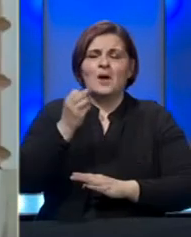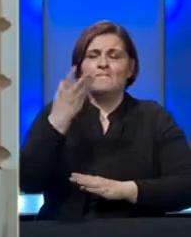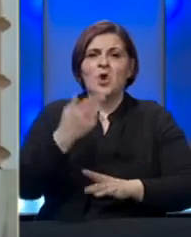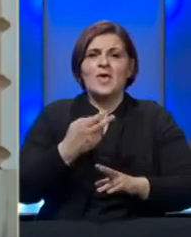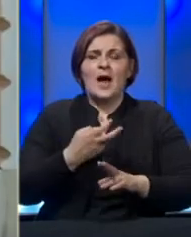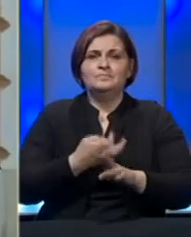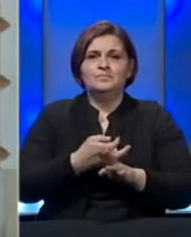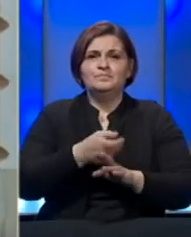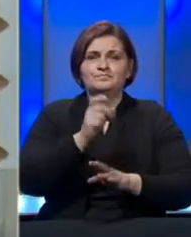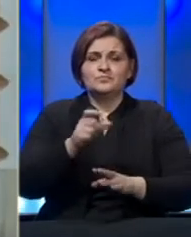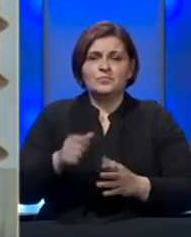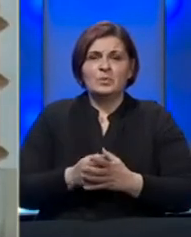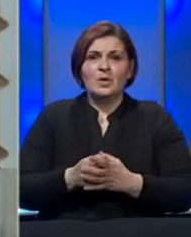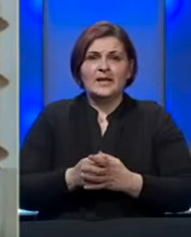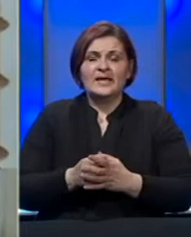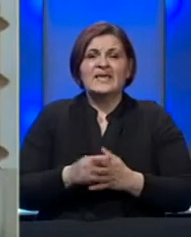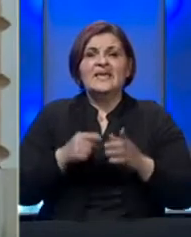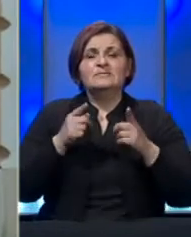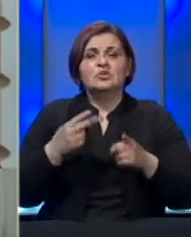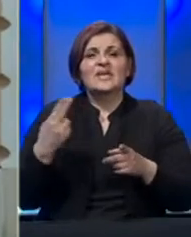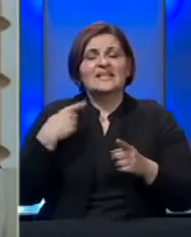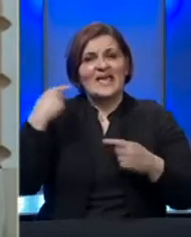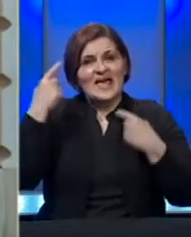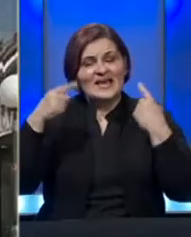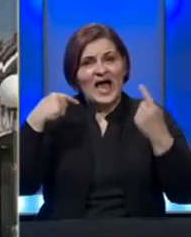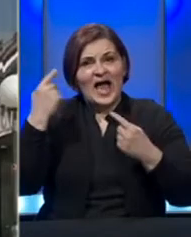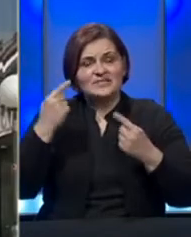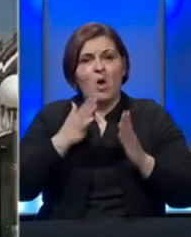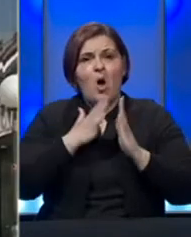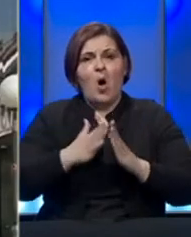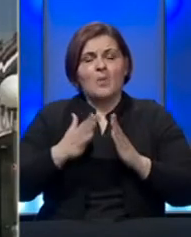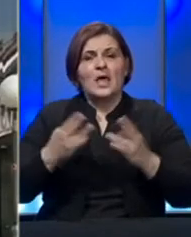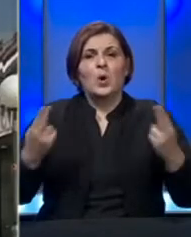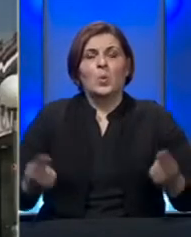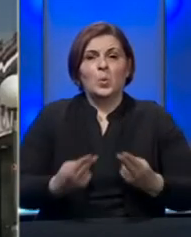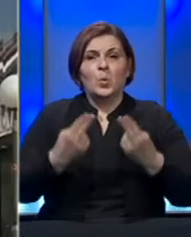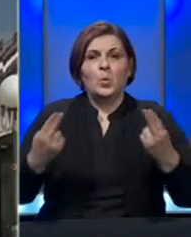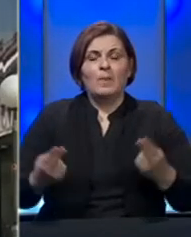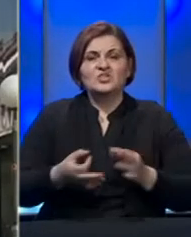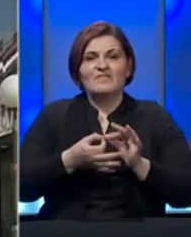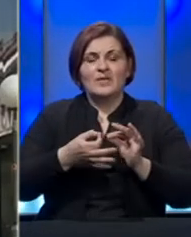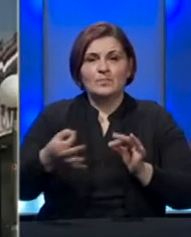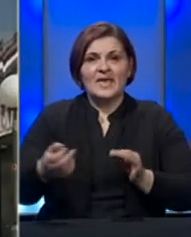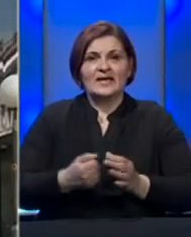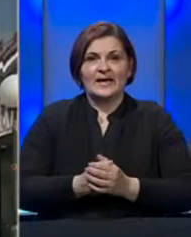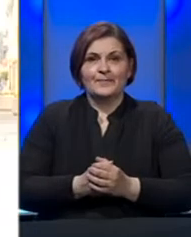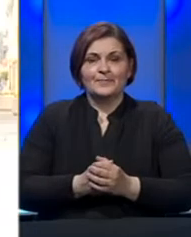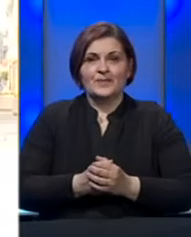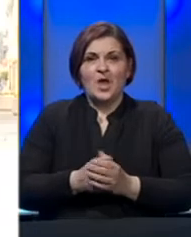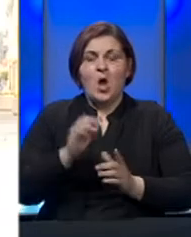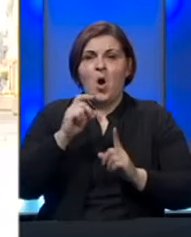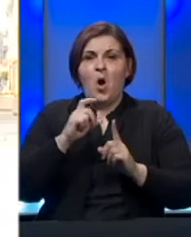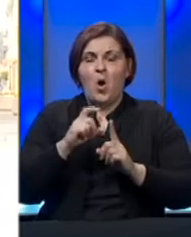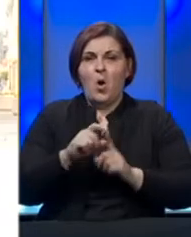oboljelih i zbog toga nadležni razmišljaju o postepenom oblažavanju mjera. Dakle, od